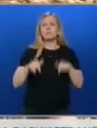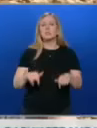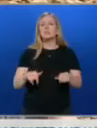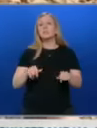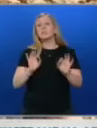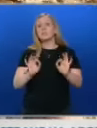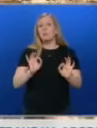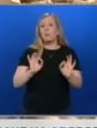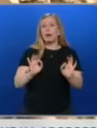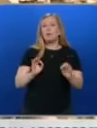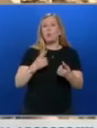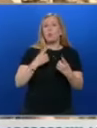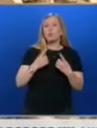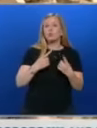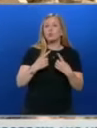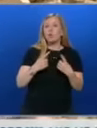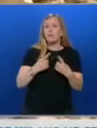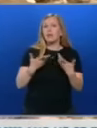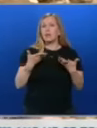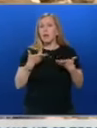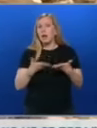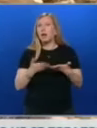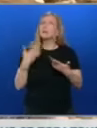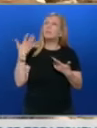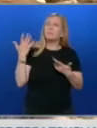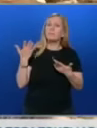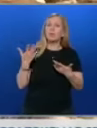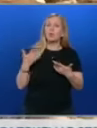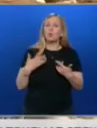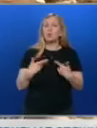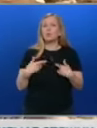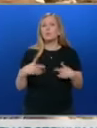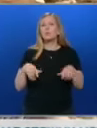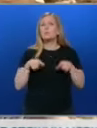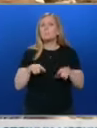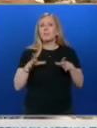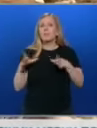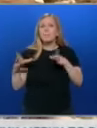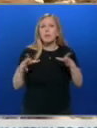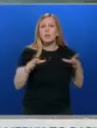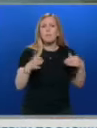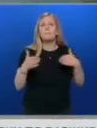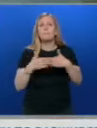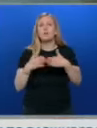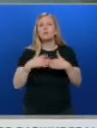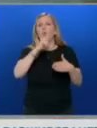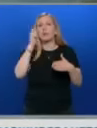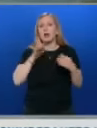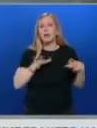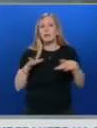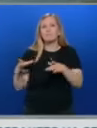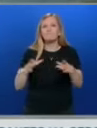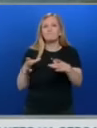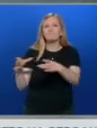конкретните условия, хидрометеологични, се стеле покрай украинския брег. Дали обаче